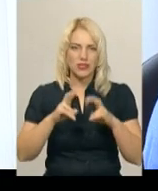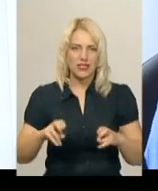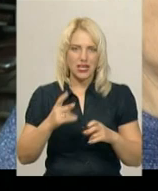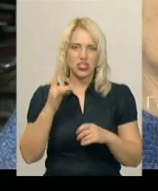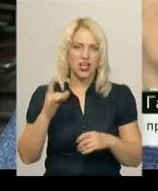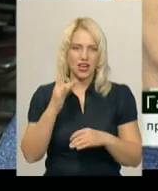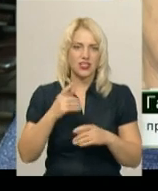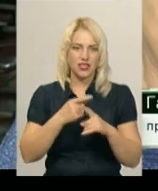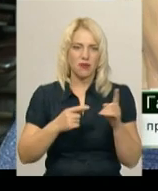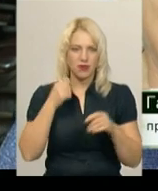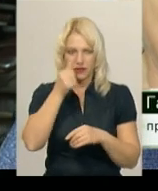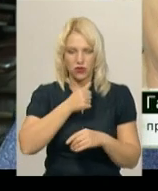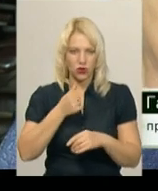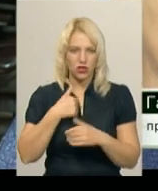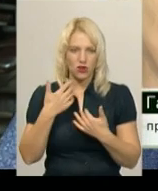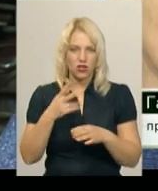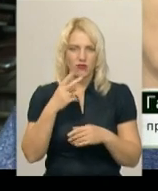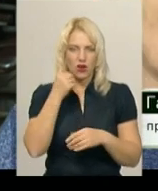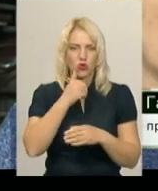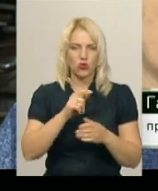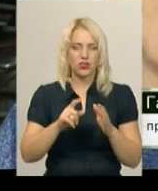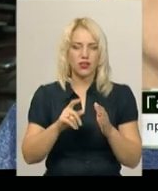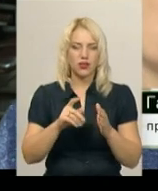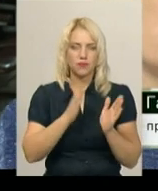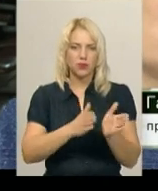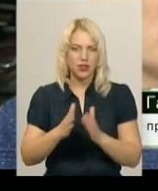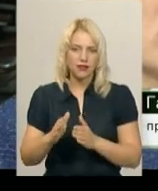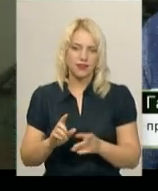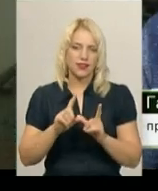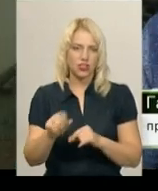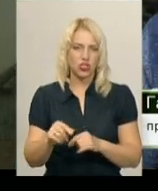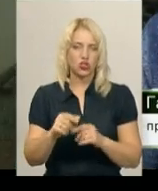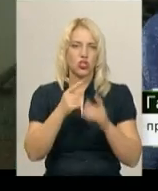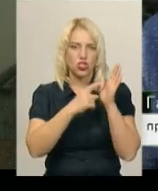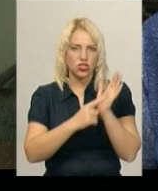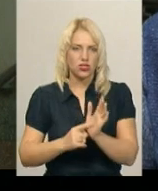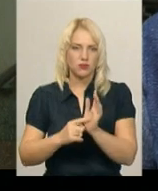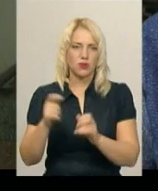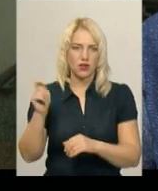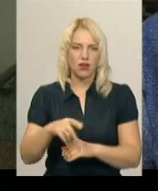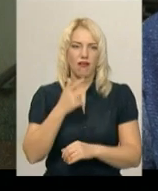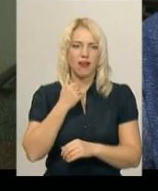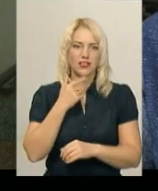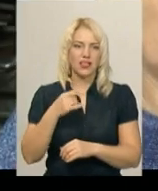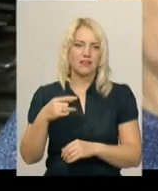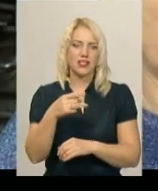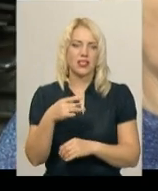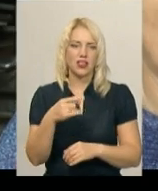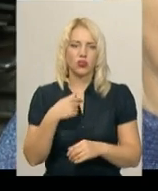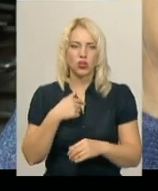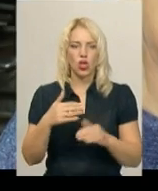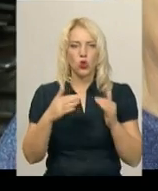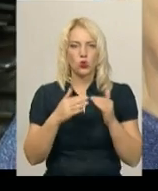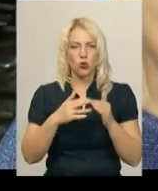півроку. Я вже два роки підряд їжджу через кожен півроку, перевіряюся з Красилівського району, селого. Дома